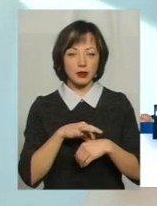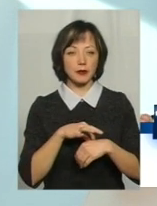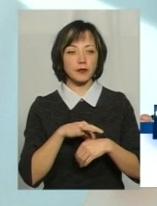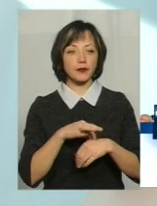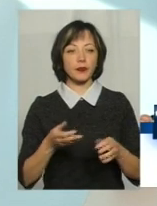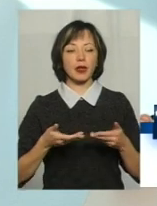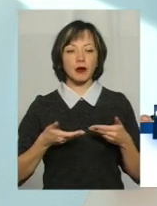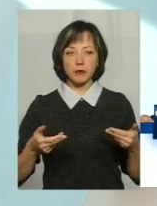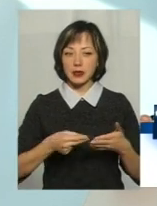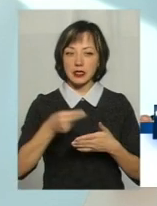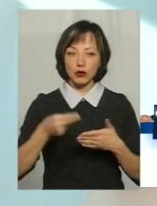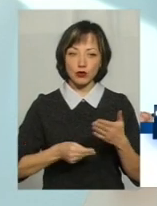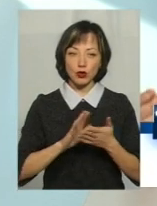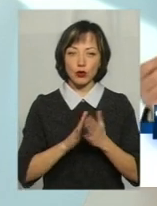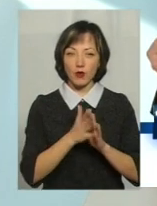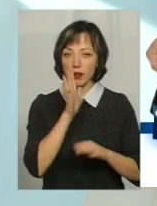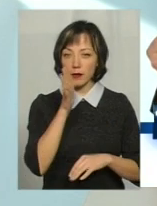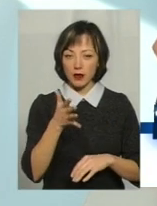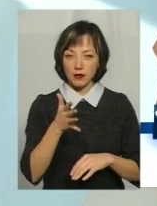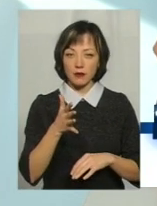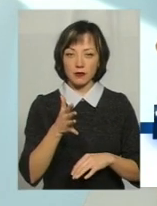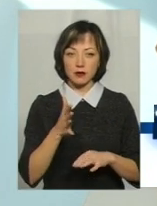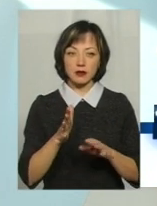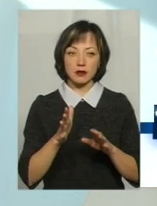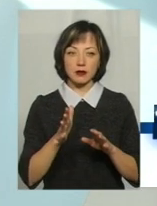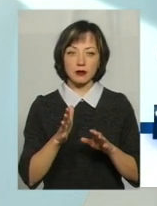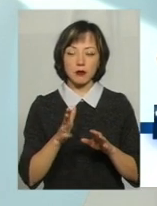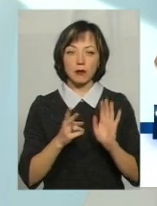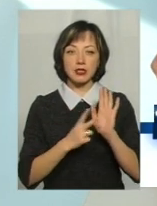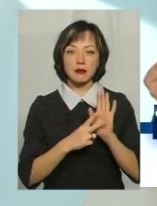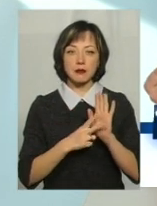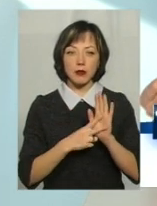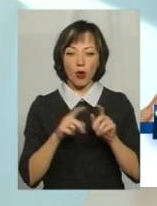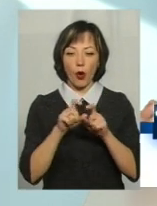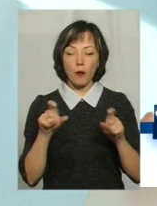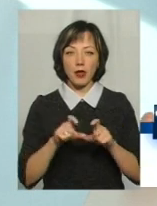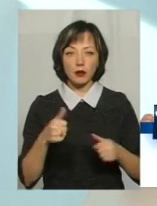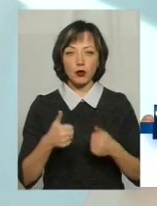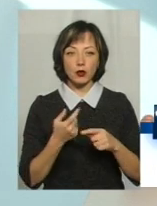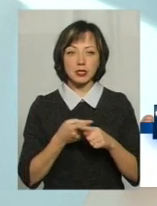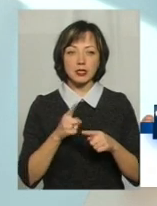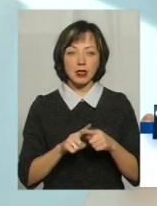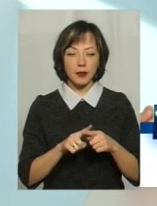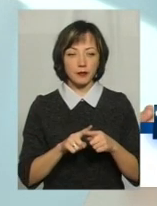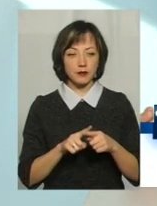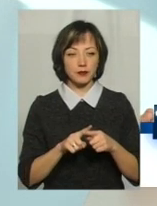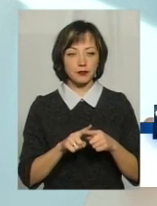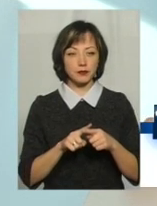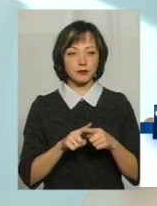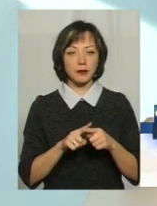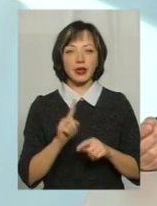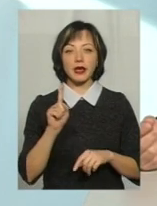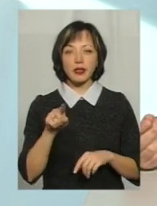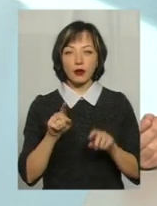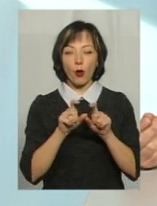ми заключили договор на 5 років, всього по 7 об'єктам конкурсу. Це переважно ті